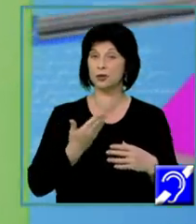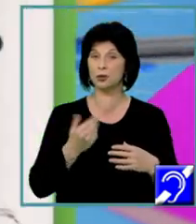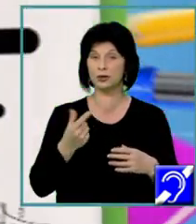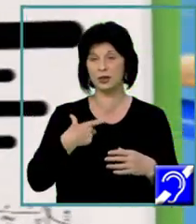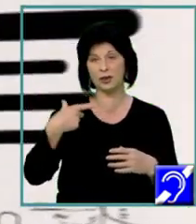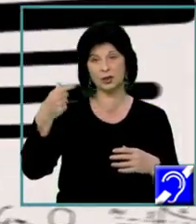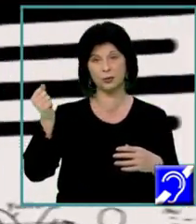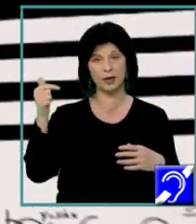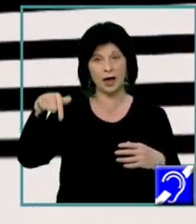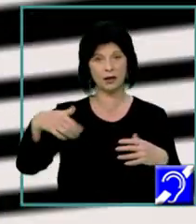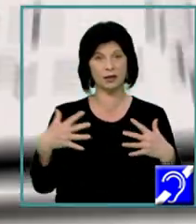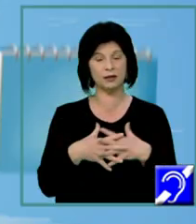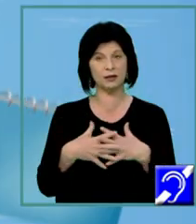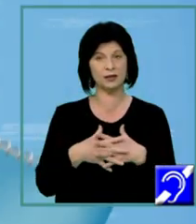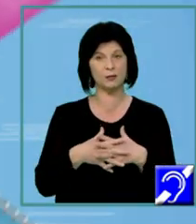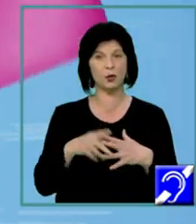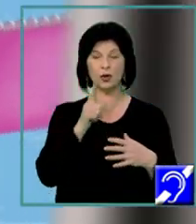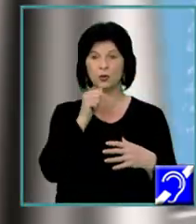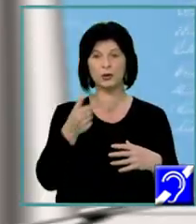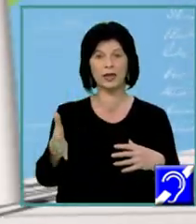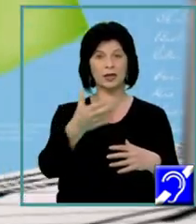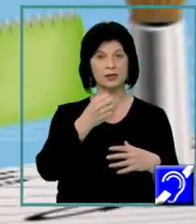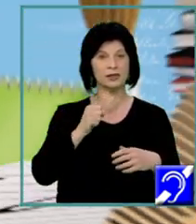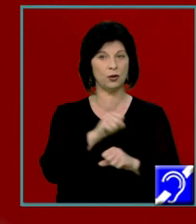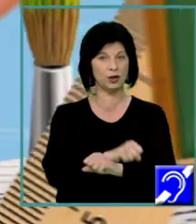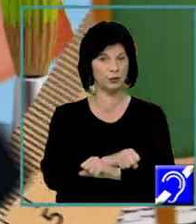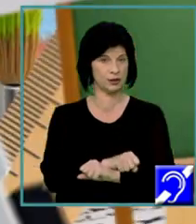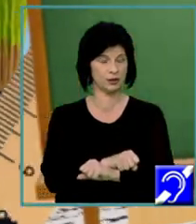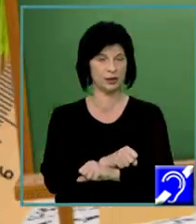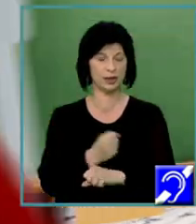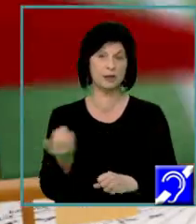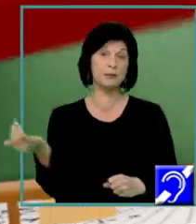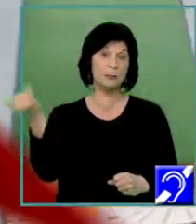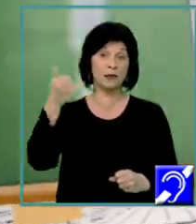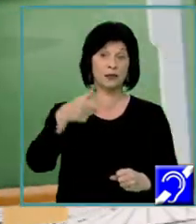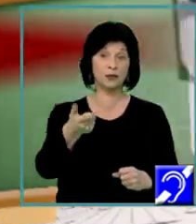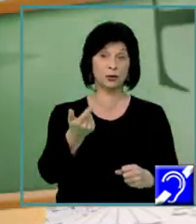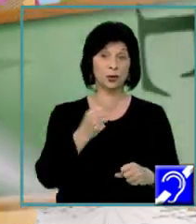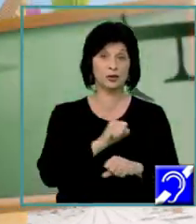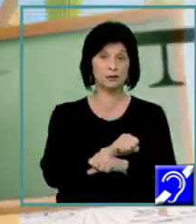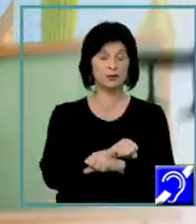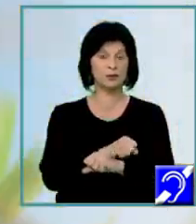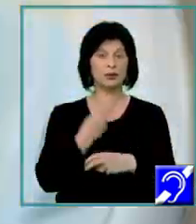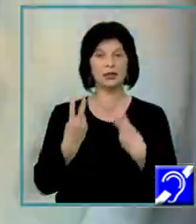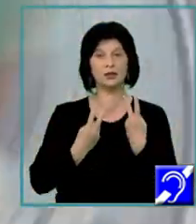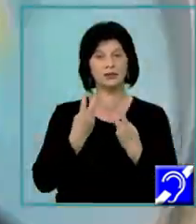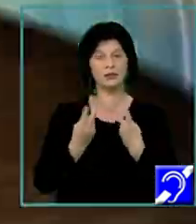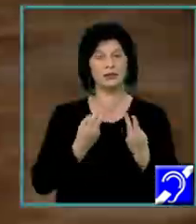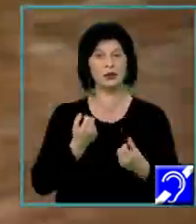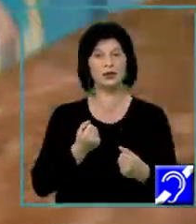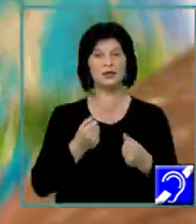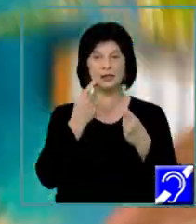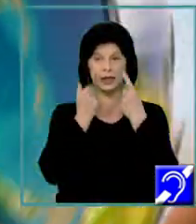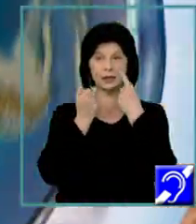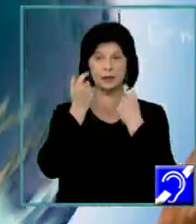este rănit, iar apoi cade prizonier. Întors din prizonierat în 1918, va folosi experiența trăită în război, în